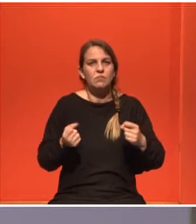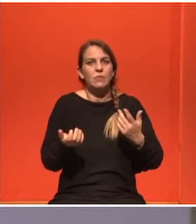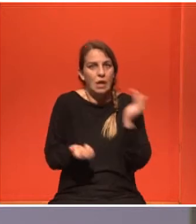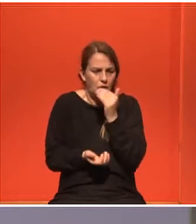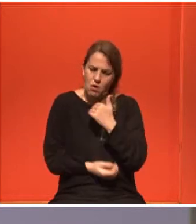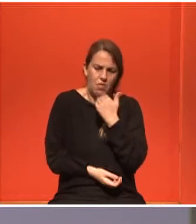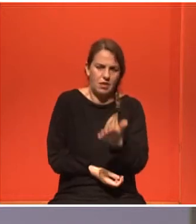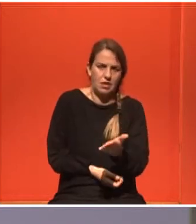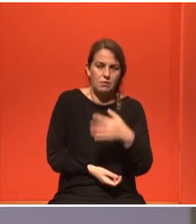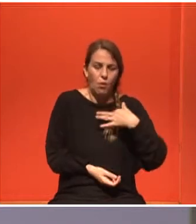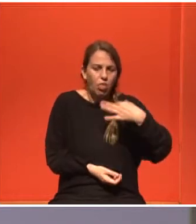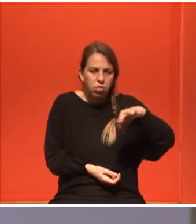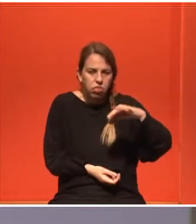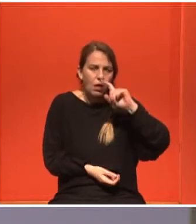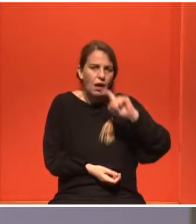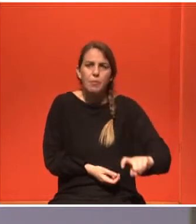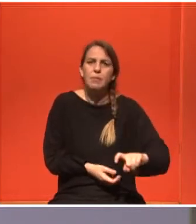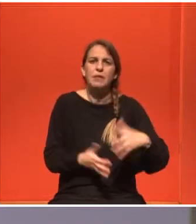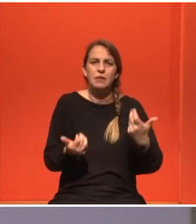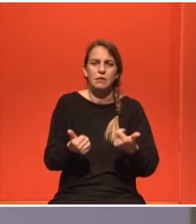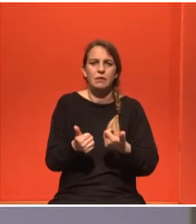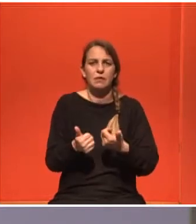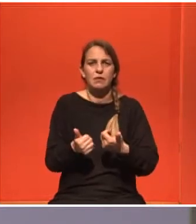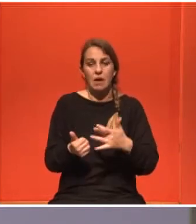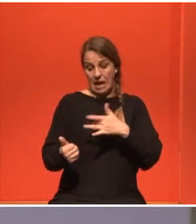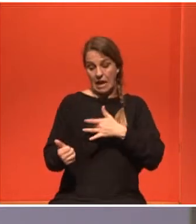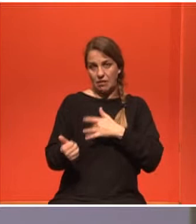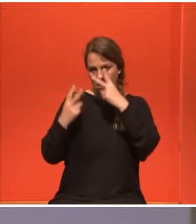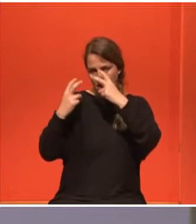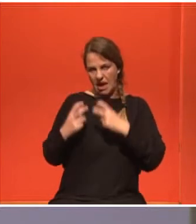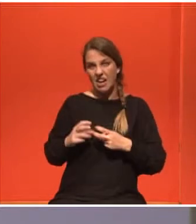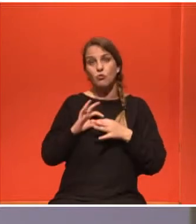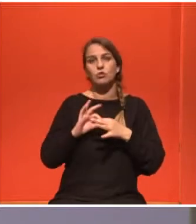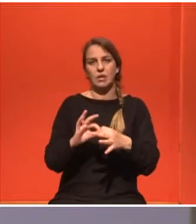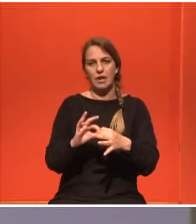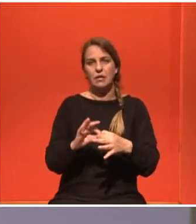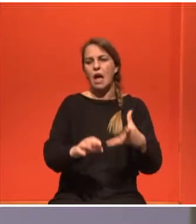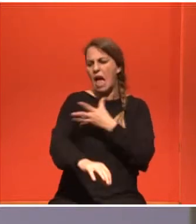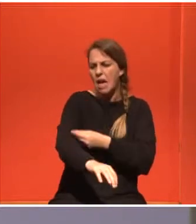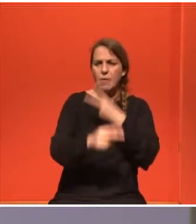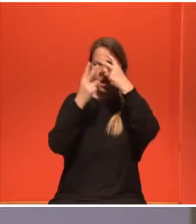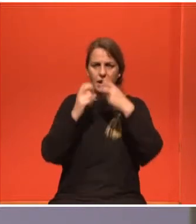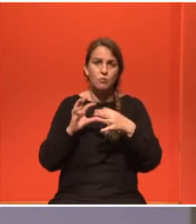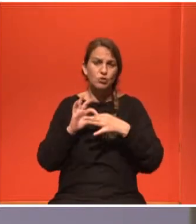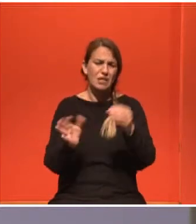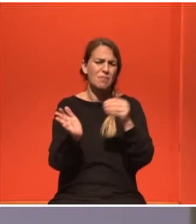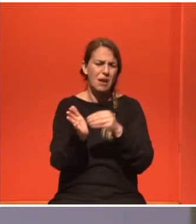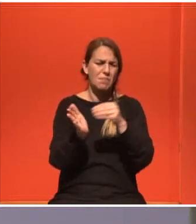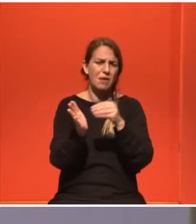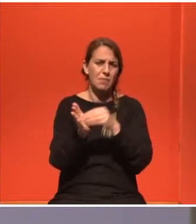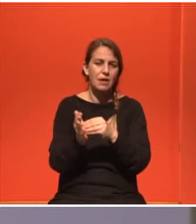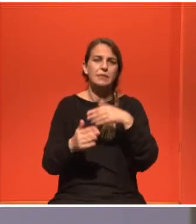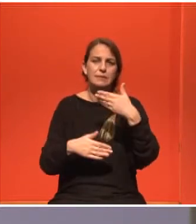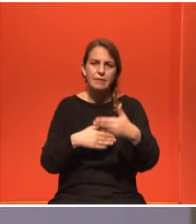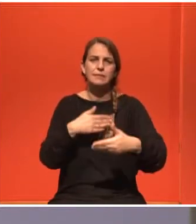παρακολουθώ συνέχεια την καρδιά μου και αιματολογικά τα πάντα και